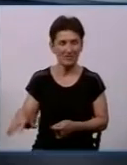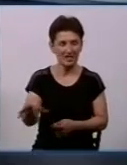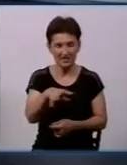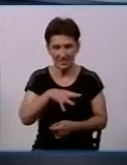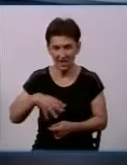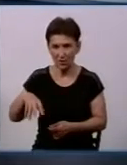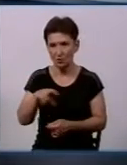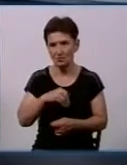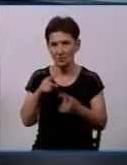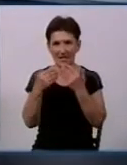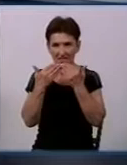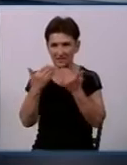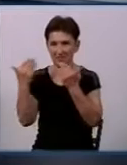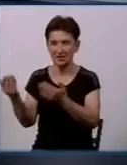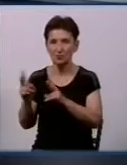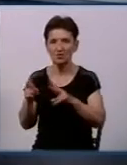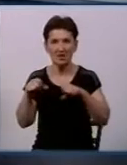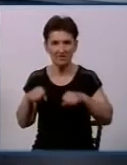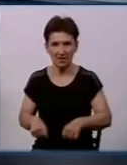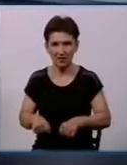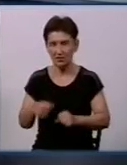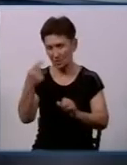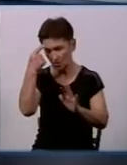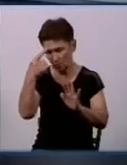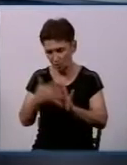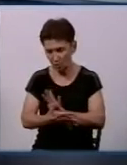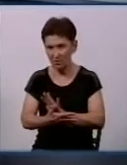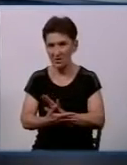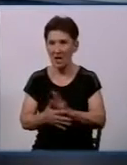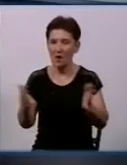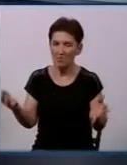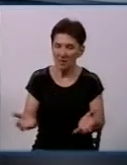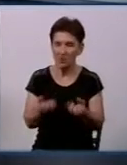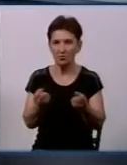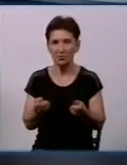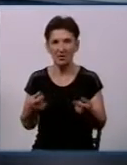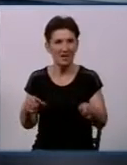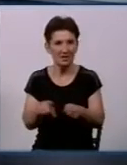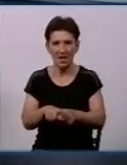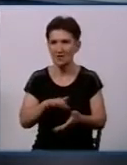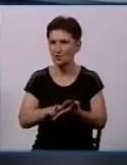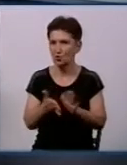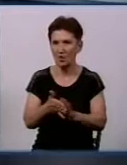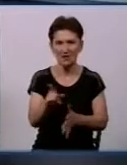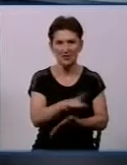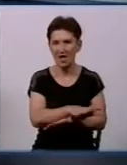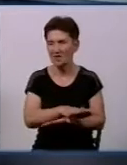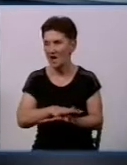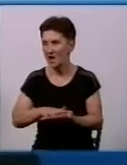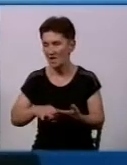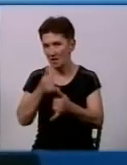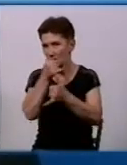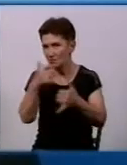звернувшись до влади, отримали розуміння, підтримку, що ситуація далі не може так розвиватися, як вона мала місце